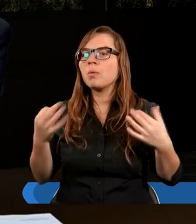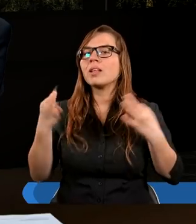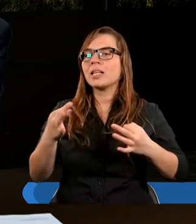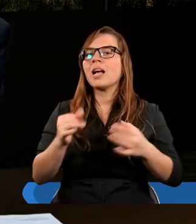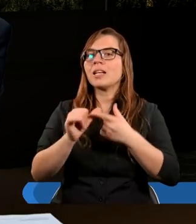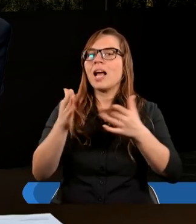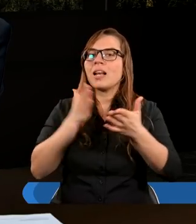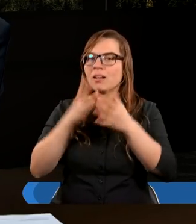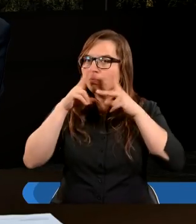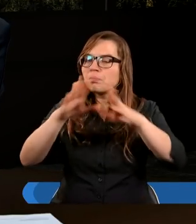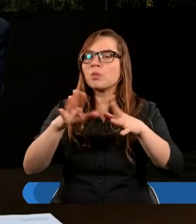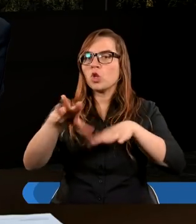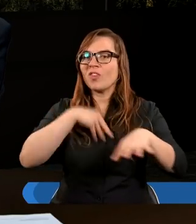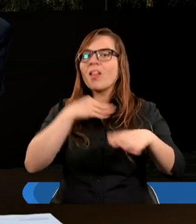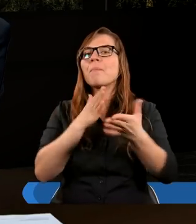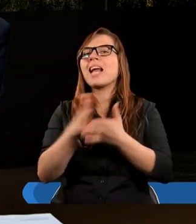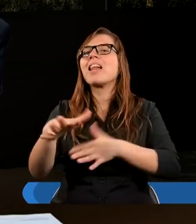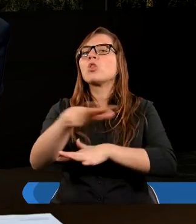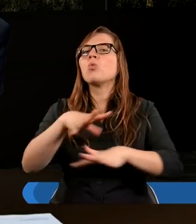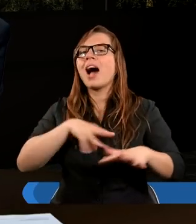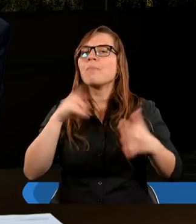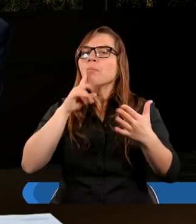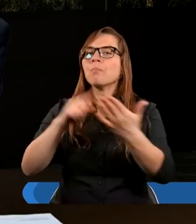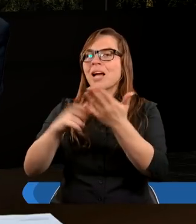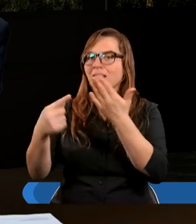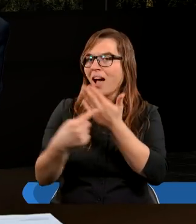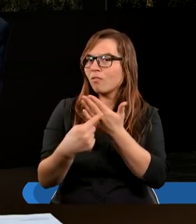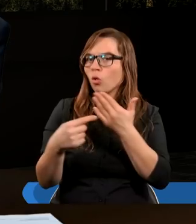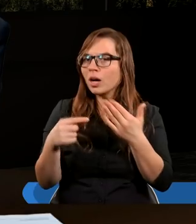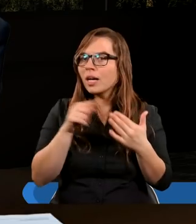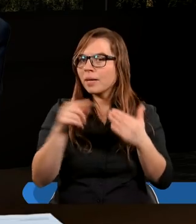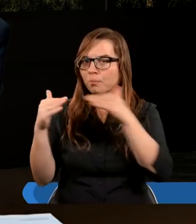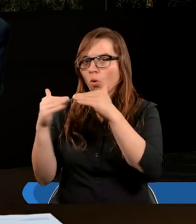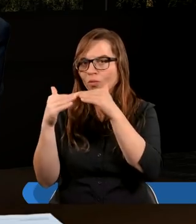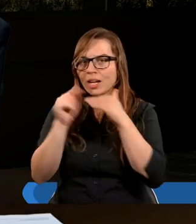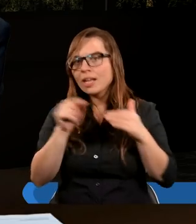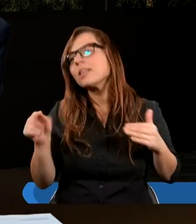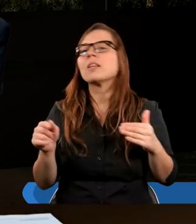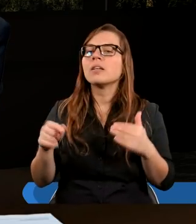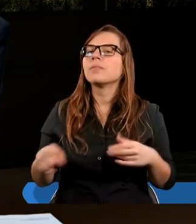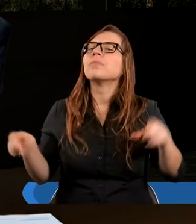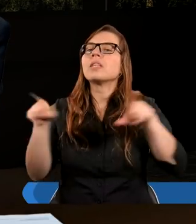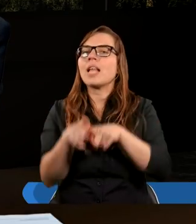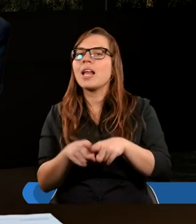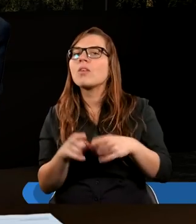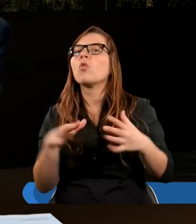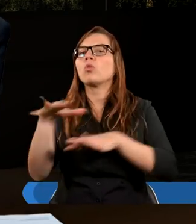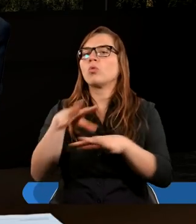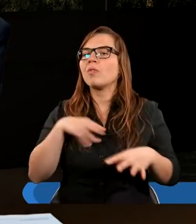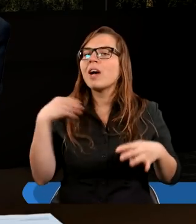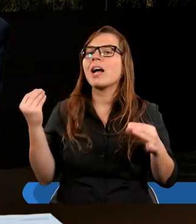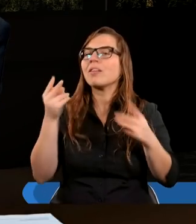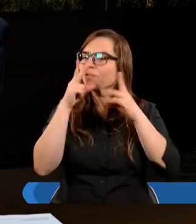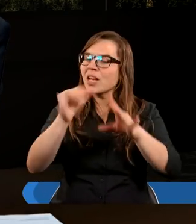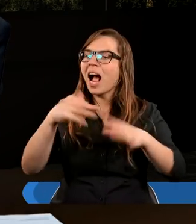jest przejawiana przez Ducha Świętego. To jest jedno oczy się z obrazu w świątyni dzisiaj. Więc tak samo, tak samo Duch Święty, jeżeli mieszka we mnie,